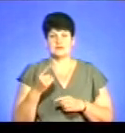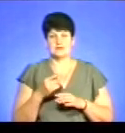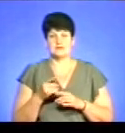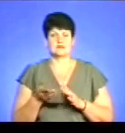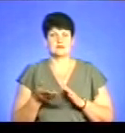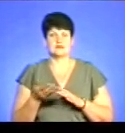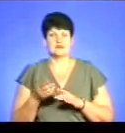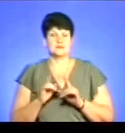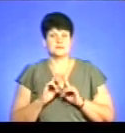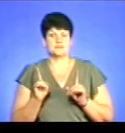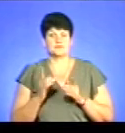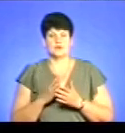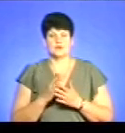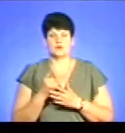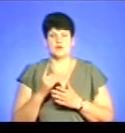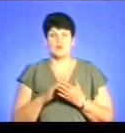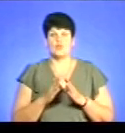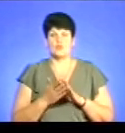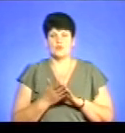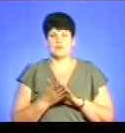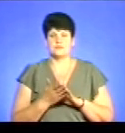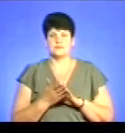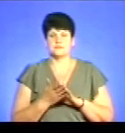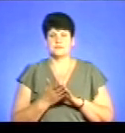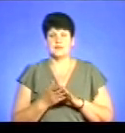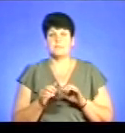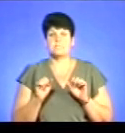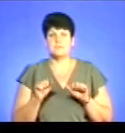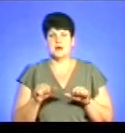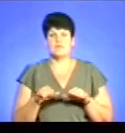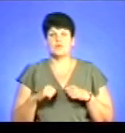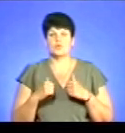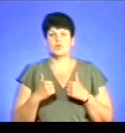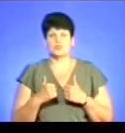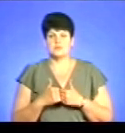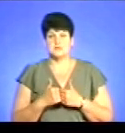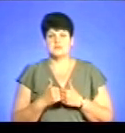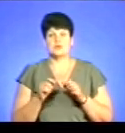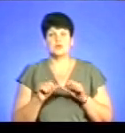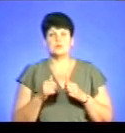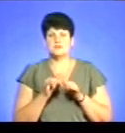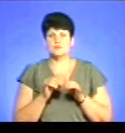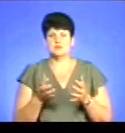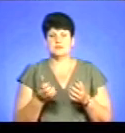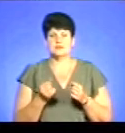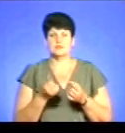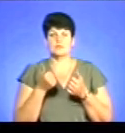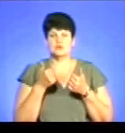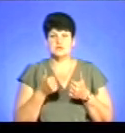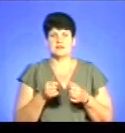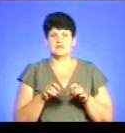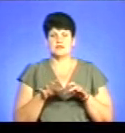одна умова, те, що було сказано в сюжеті, що право комісії не може прийняти позитивне рішення щодо